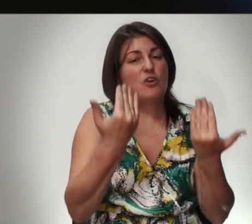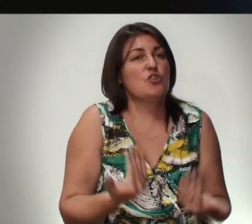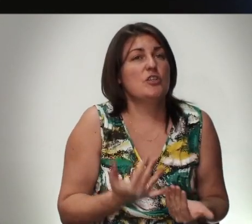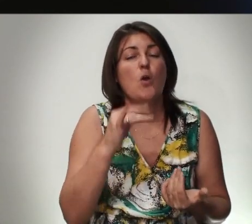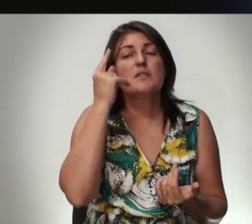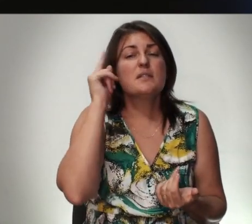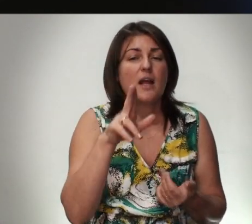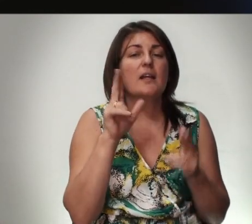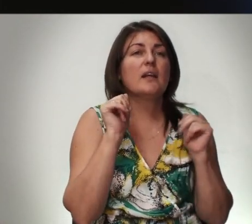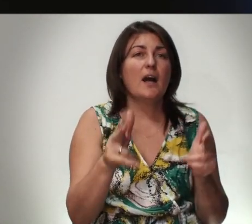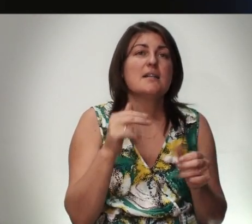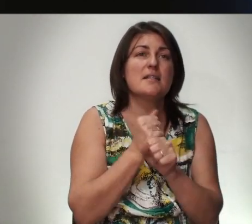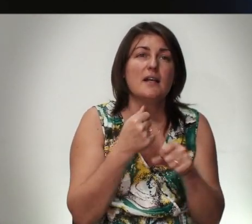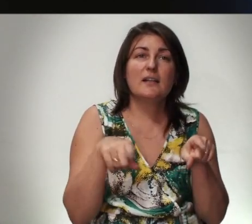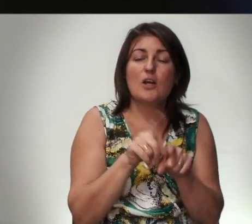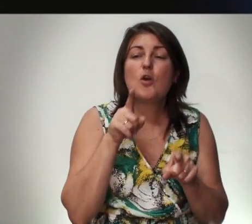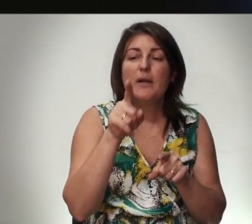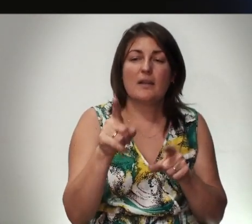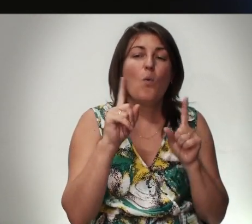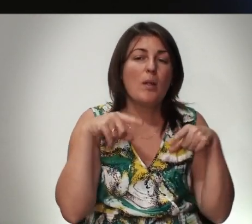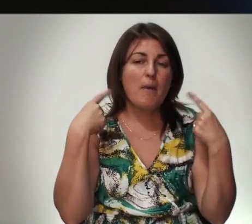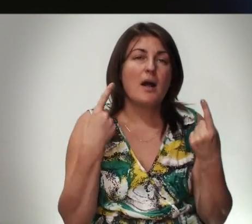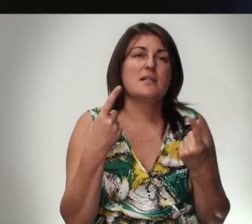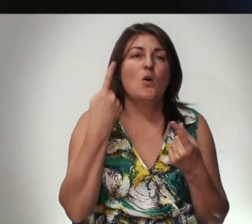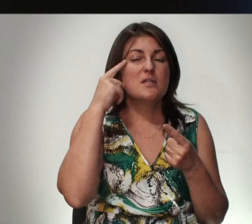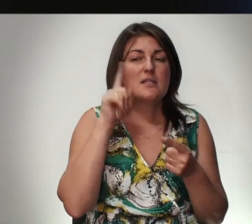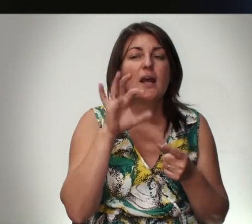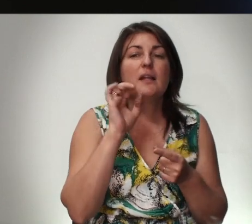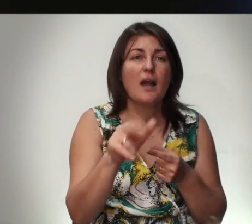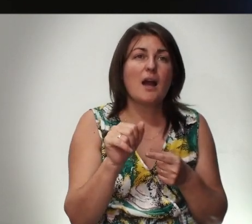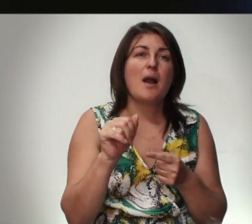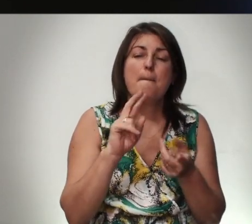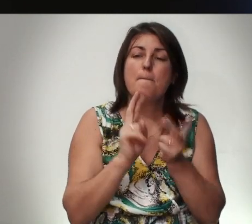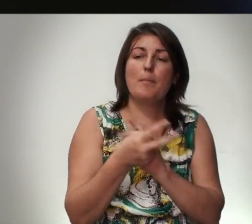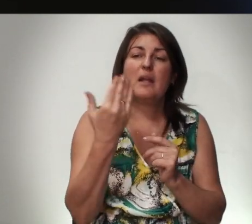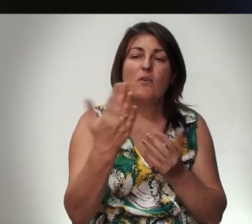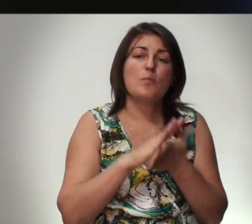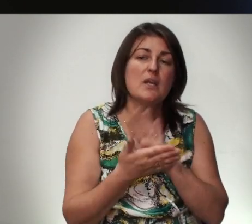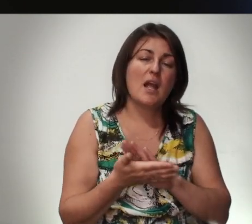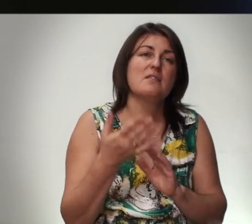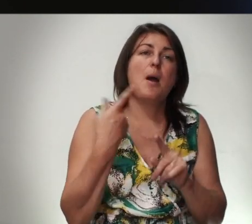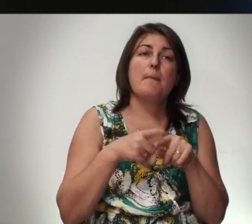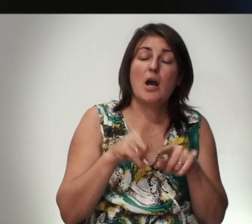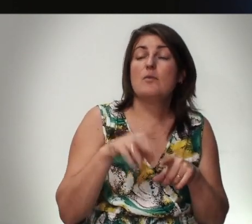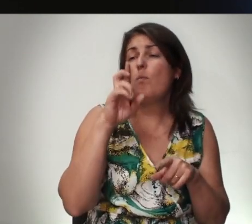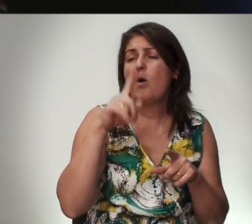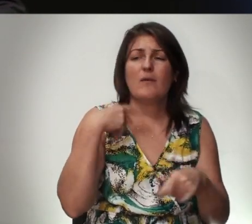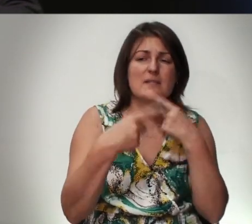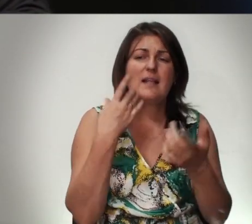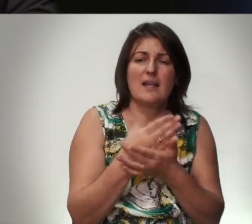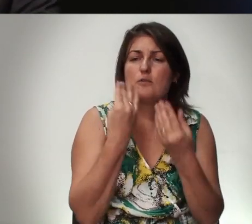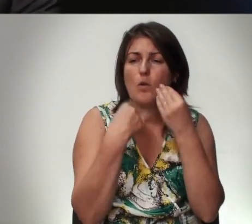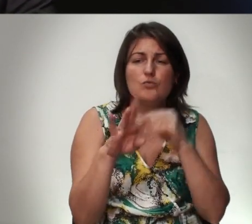Он Знает Как Делать Так Чтобы Ты Улыбался Он Знает Как Поменять Твое Обстоятельство Поэтому У Бога Всегда